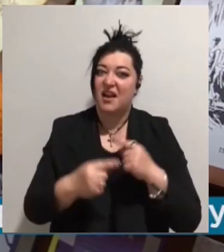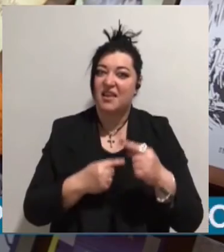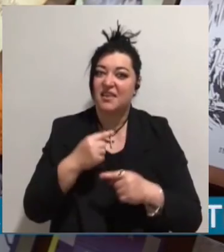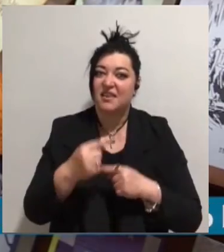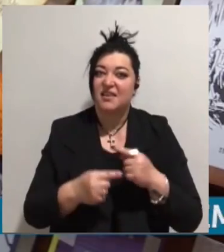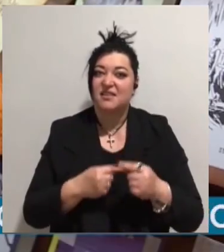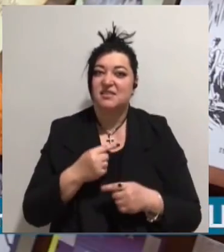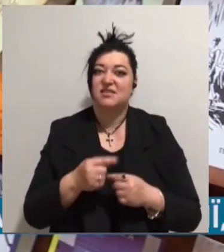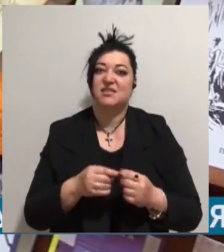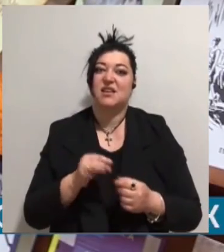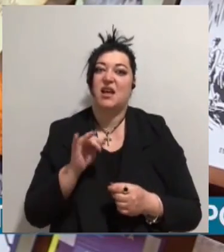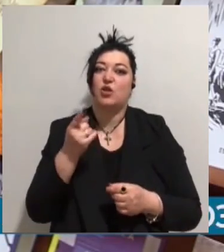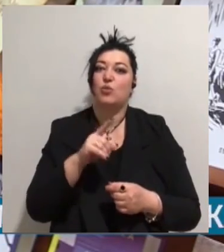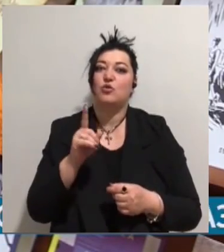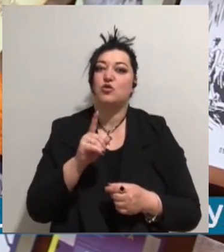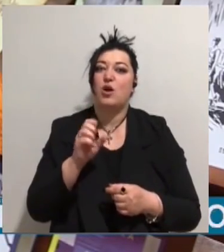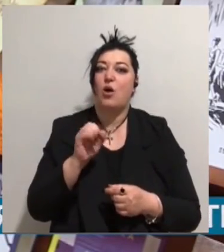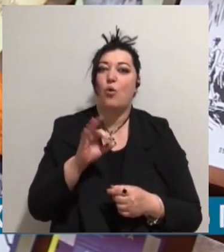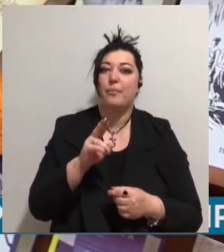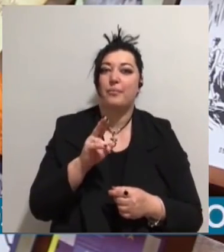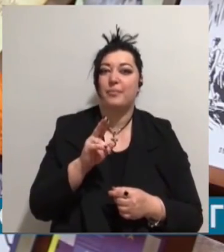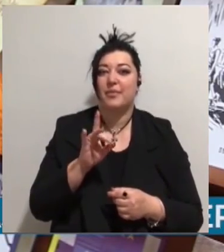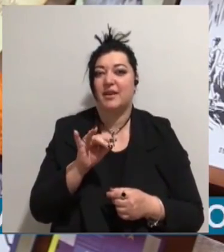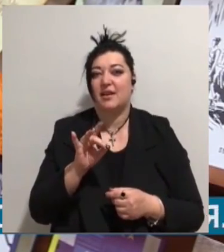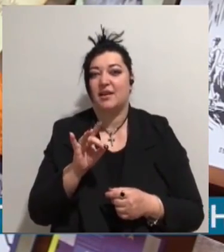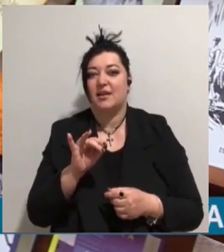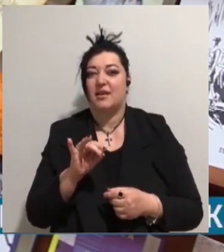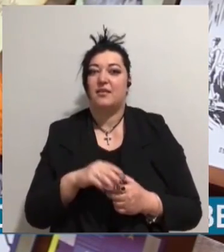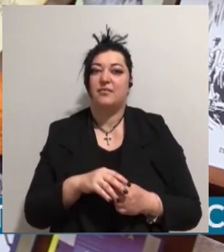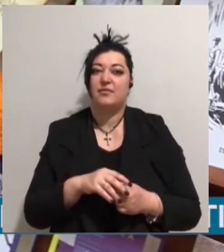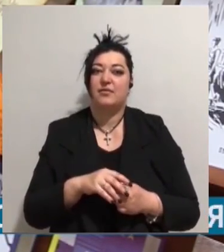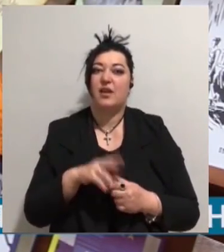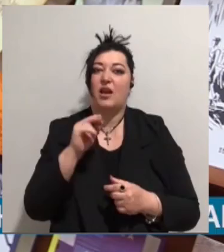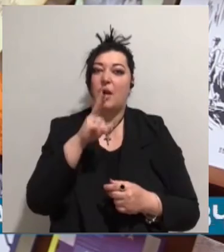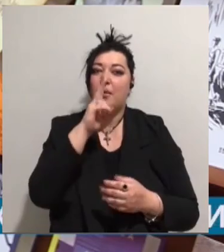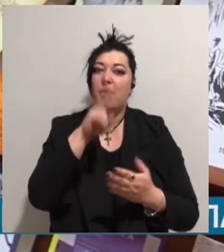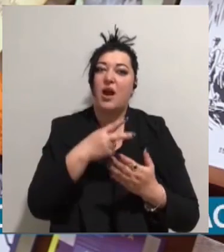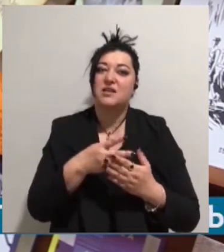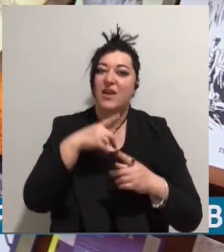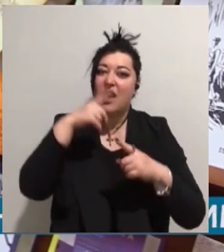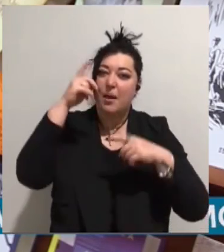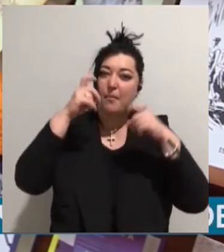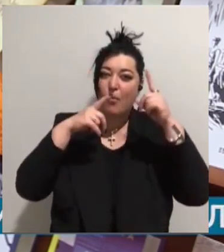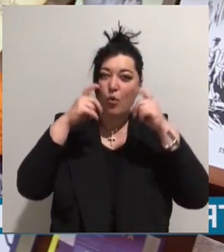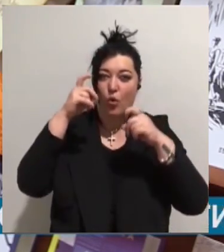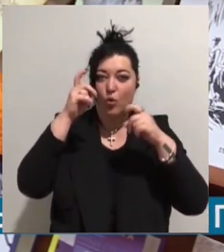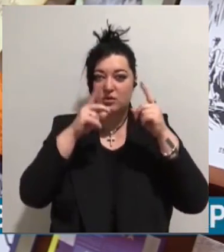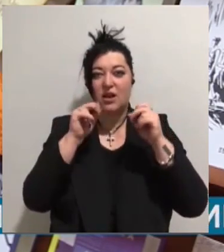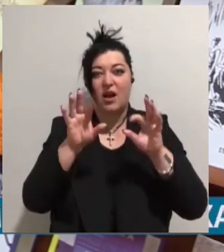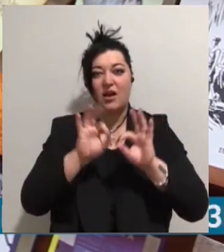даже, о опере, як б, там, як показують емоції, як розказують о герое.